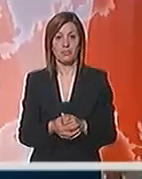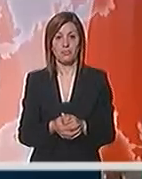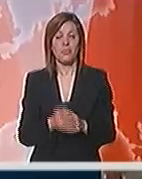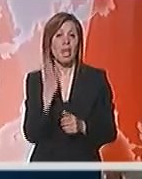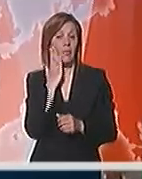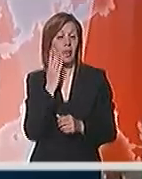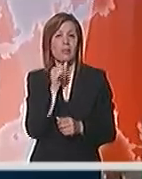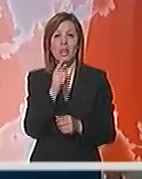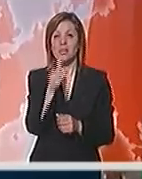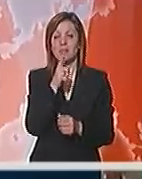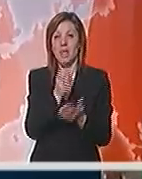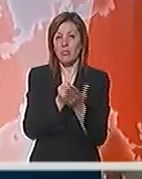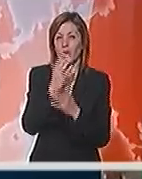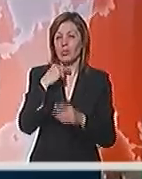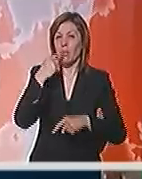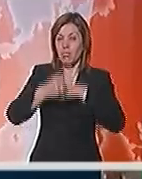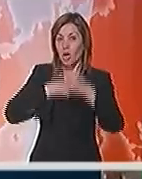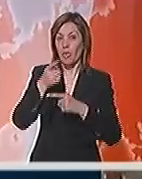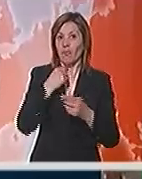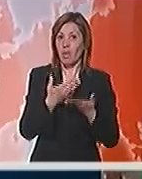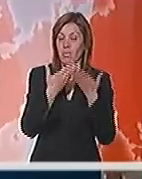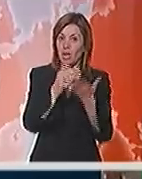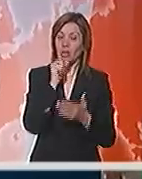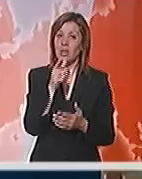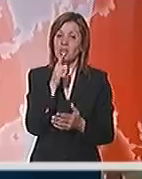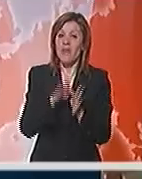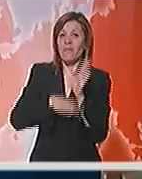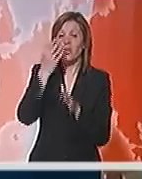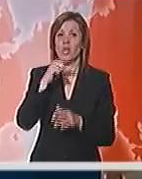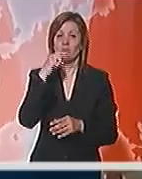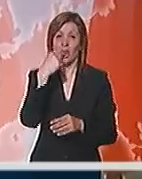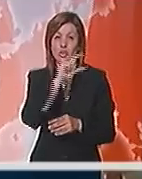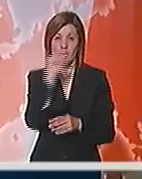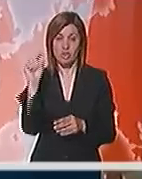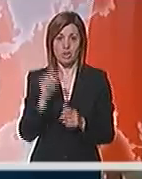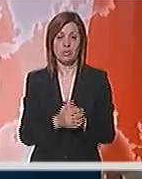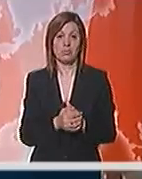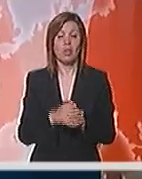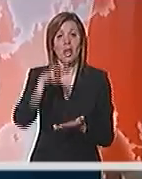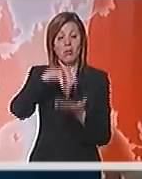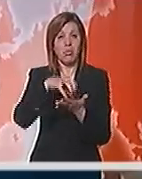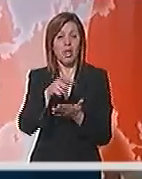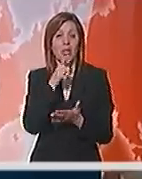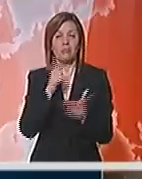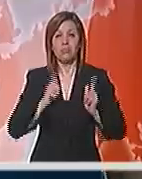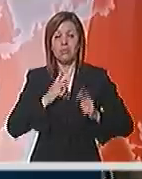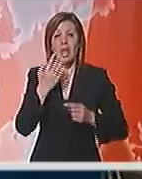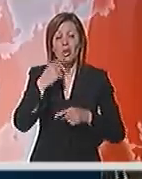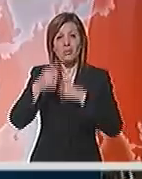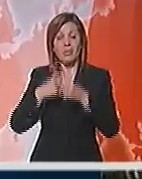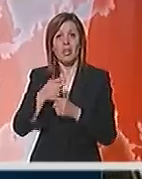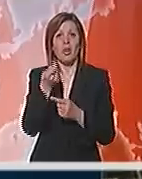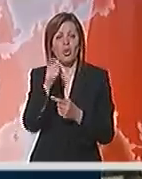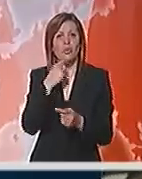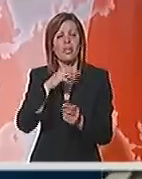Amerikanci zaktevaju brojne promene u ovom predlogu i žele više odreći. Republikanci će pokušati da izmere nekoliko ključnih